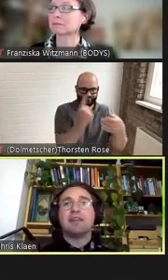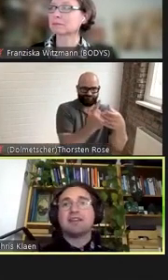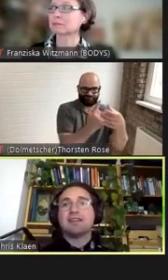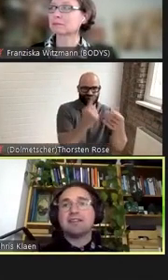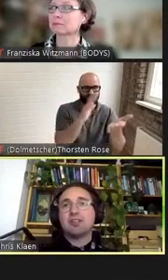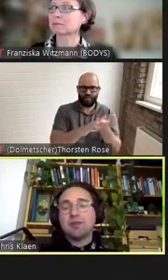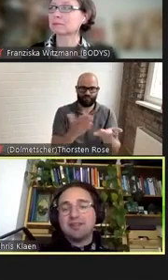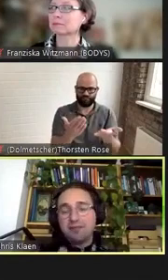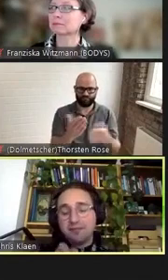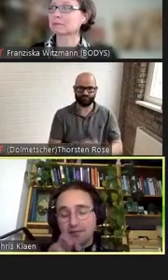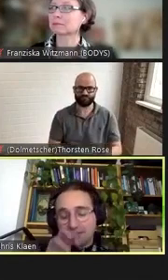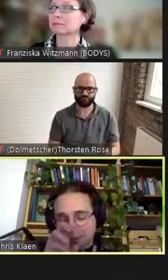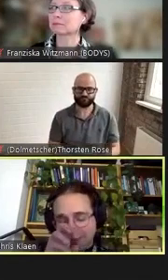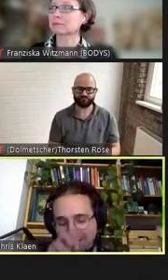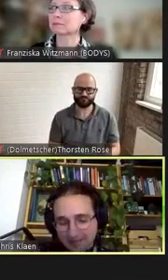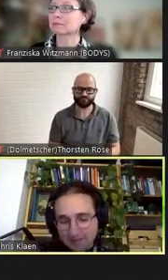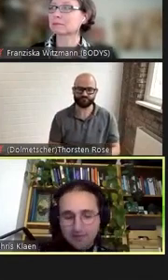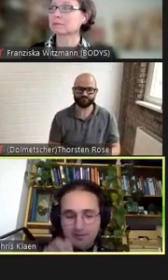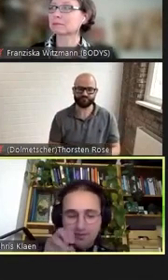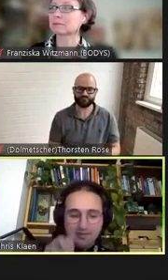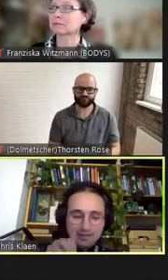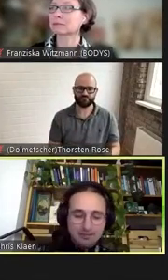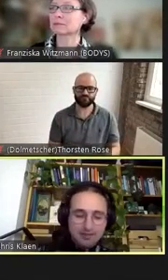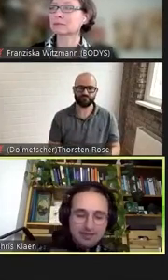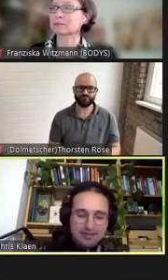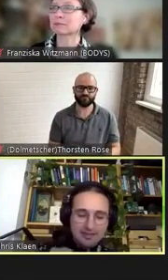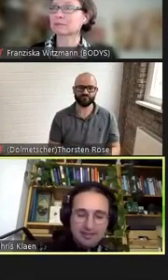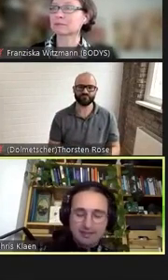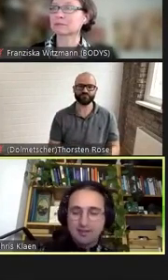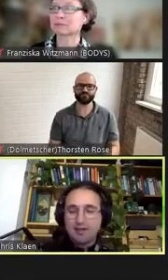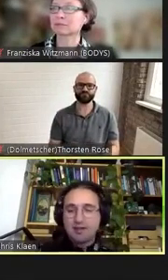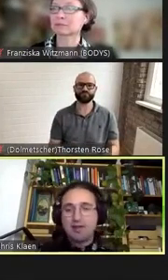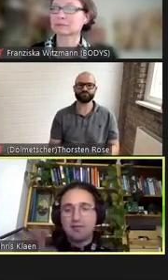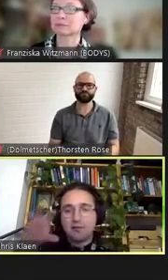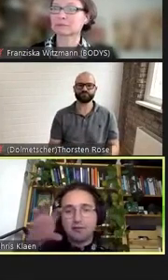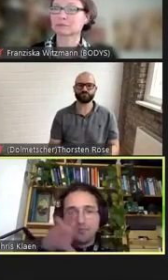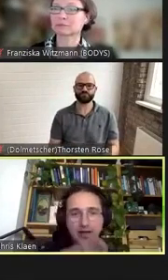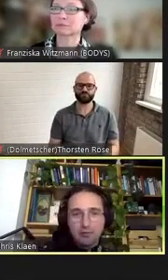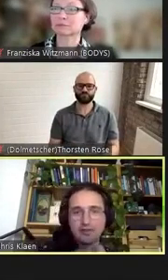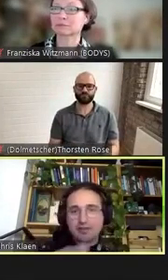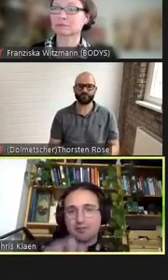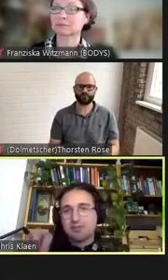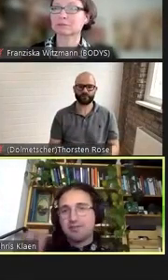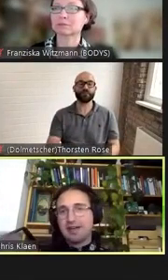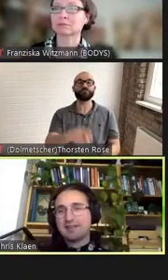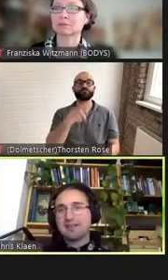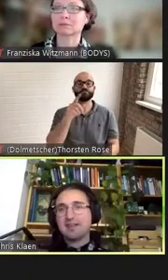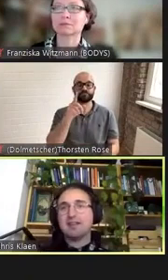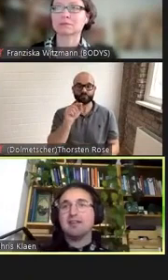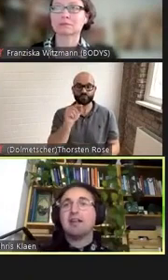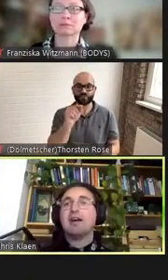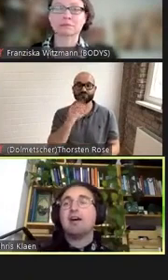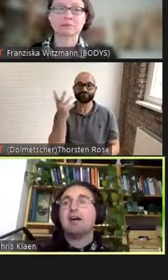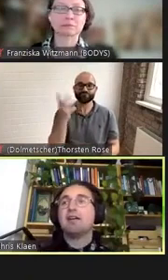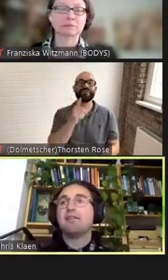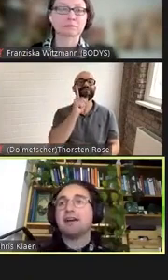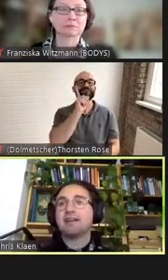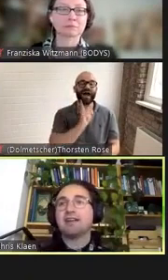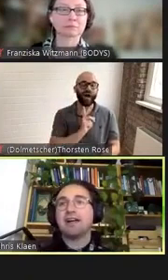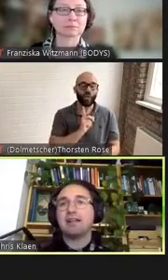das heißt die spezifische Lebensrealität von Frau sein und Schwarz sein